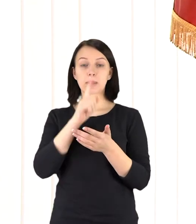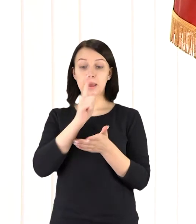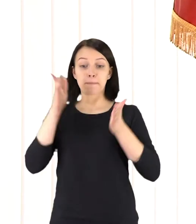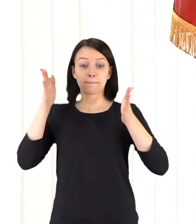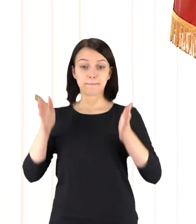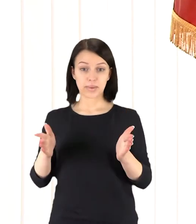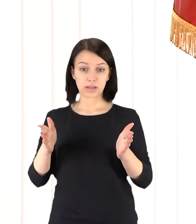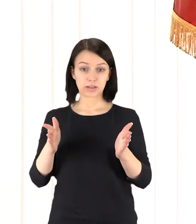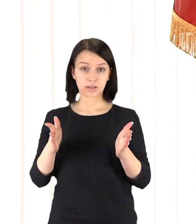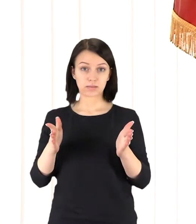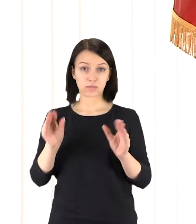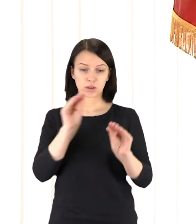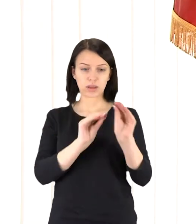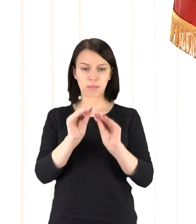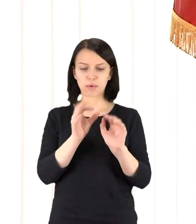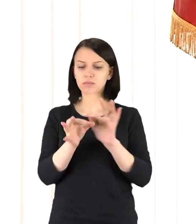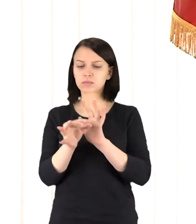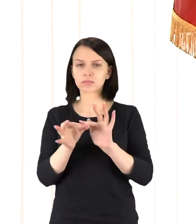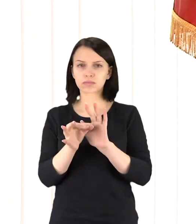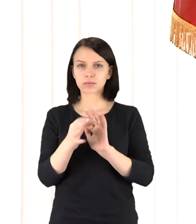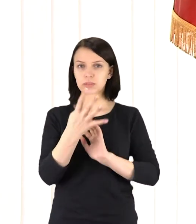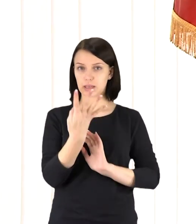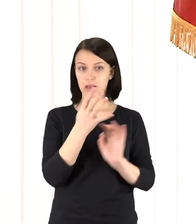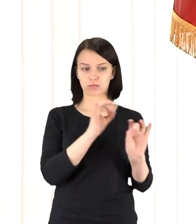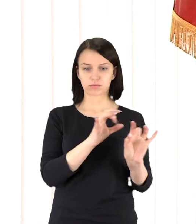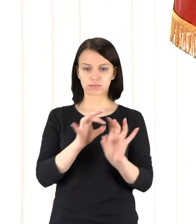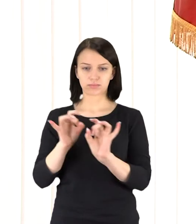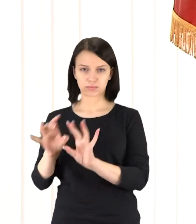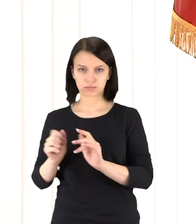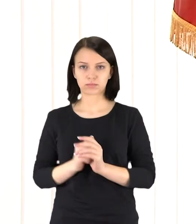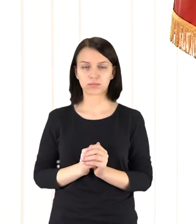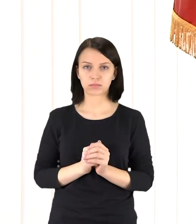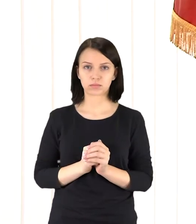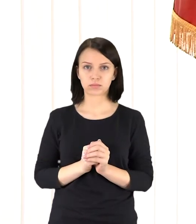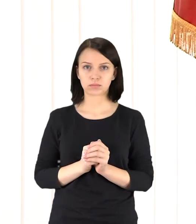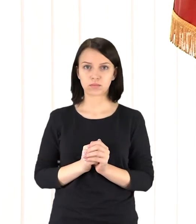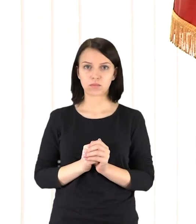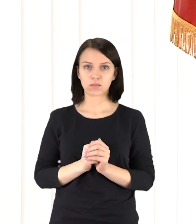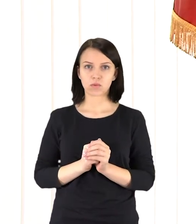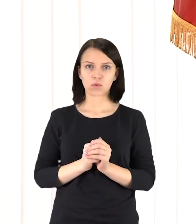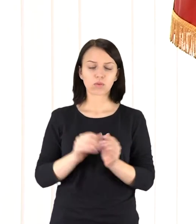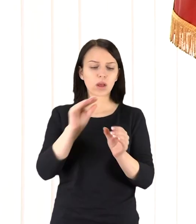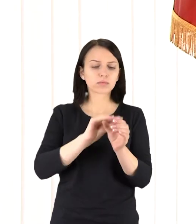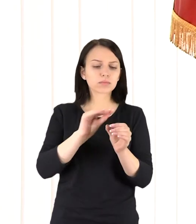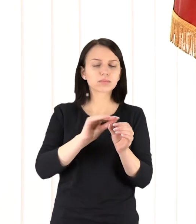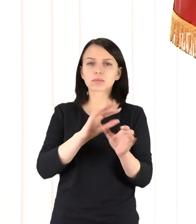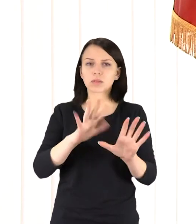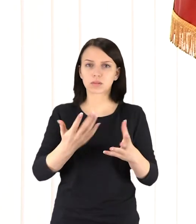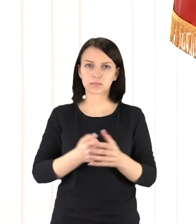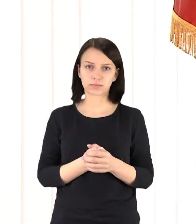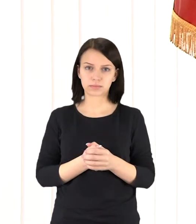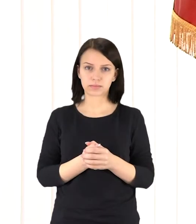per vienus metus buvo sukurtos reversų, netgi keturios skirtingos versijos, kuriuose buvo